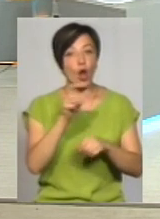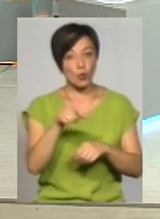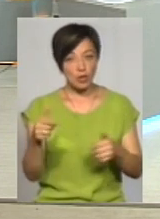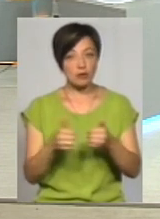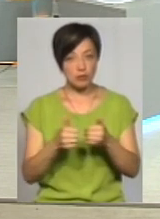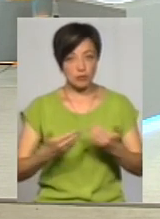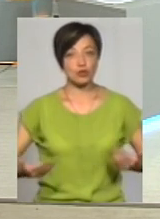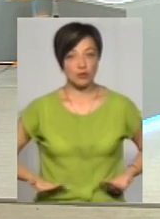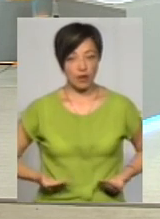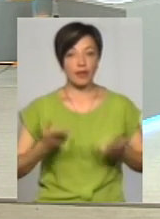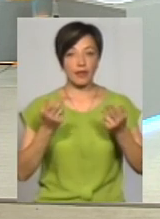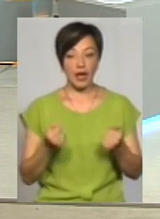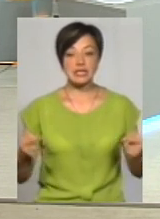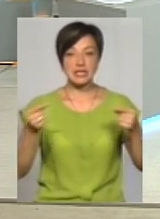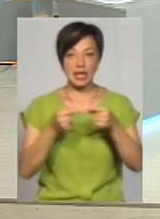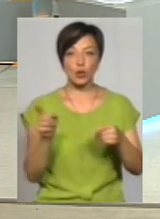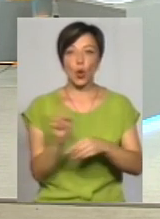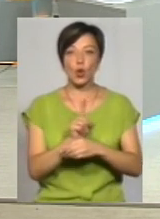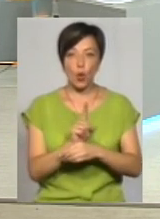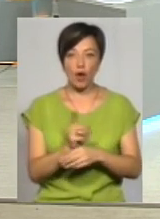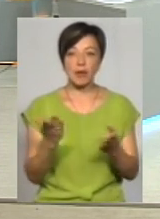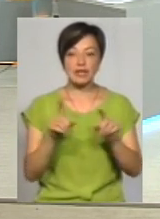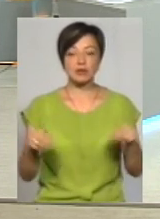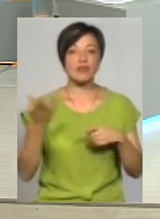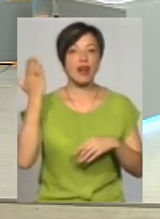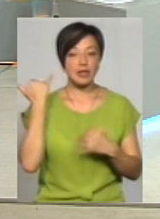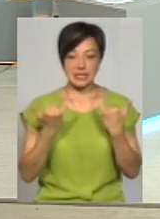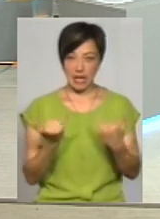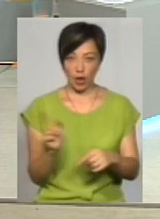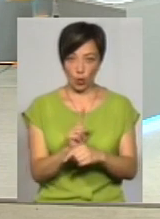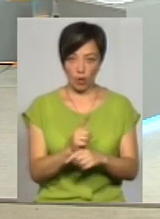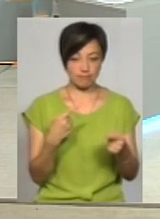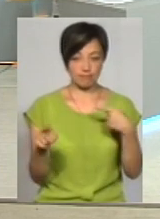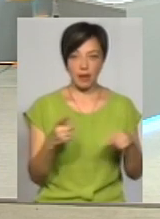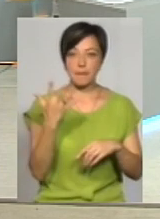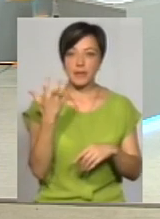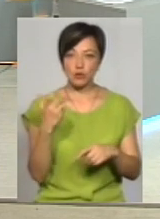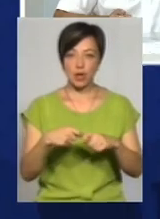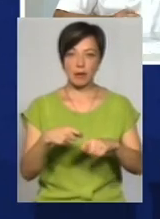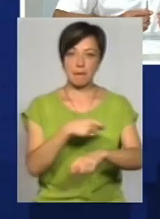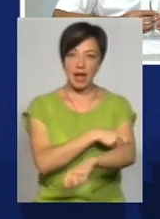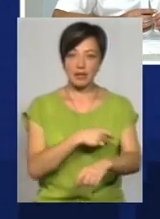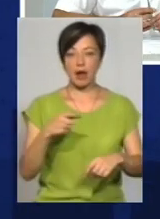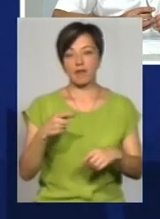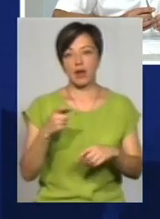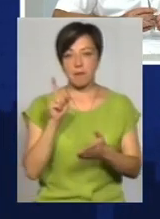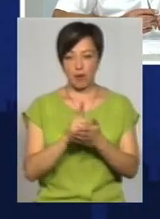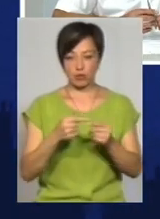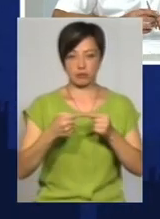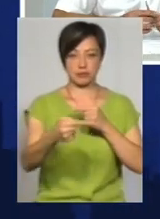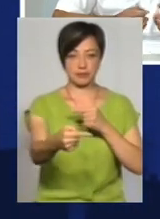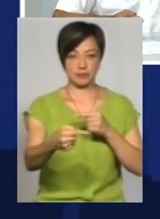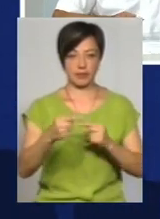які проживають поблизу, згідно норм, які існували тоді і зараз існують, це 500 метрів, пів кілометра має бути від такого